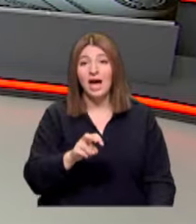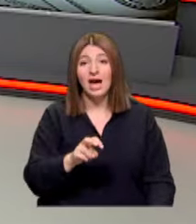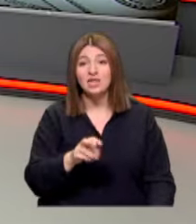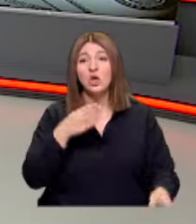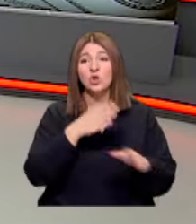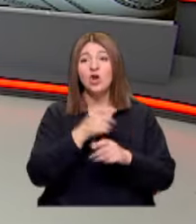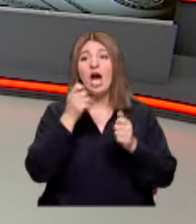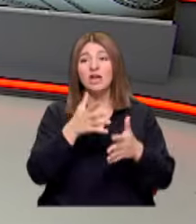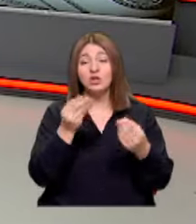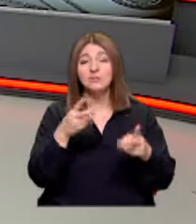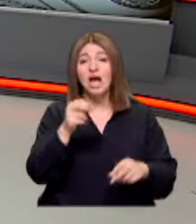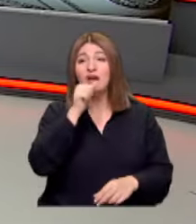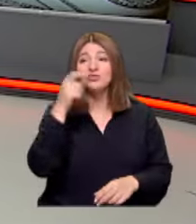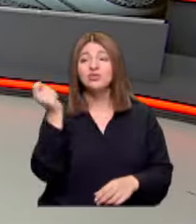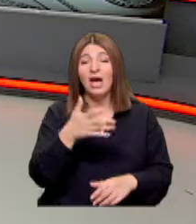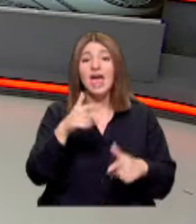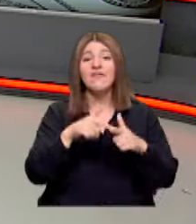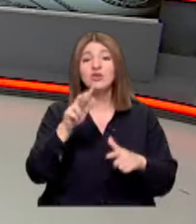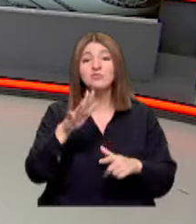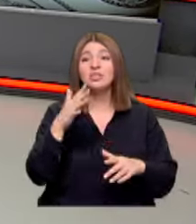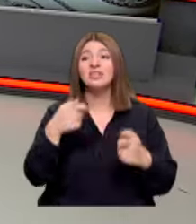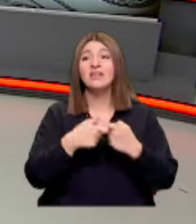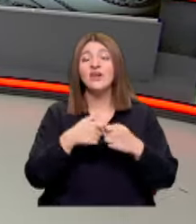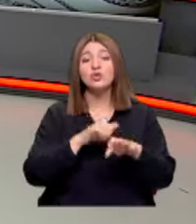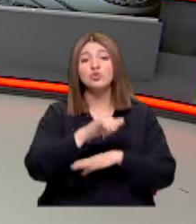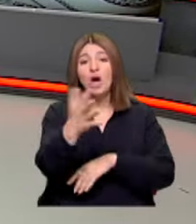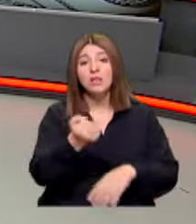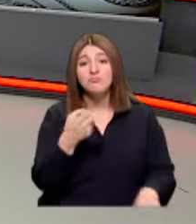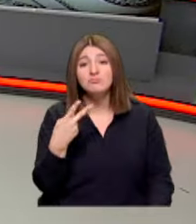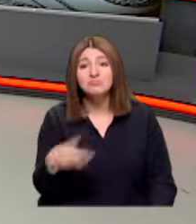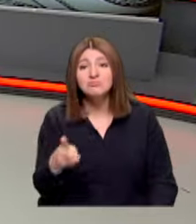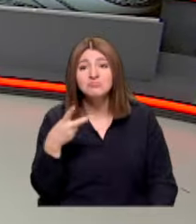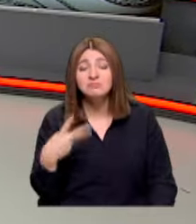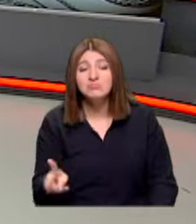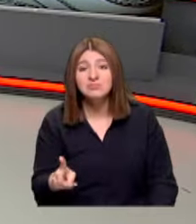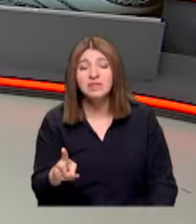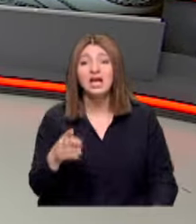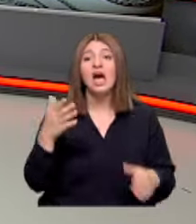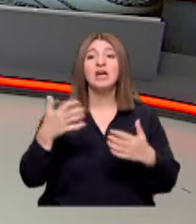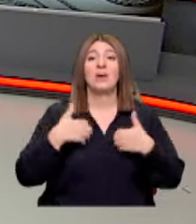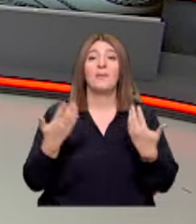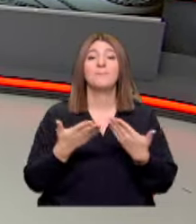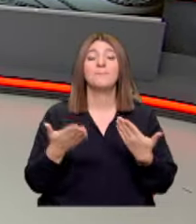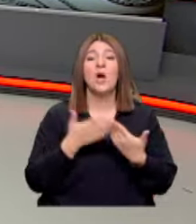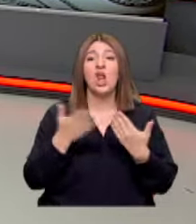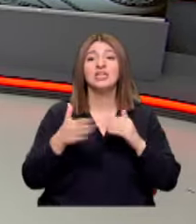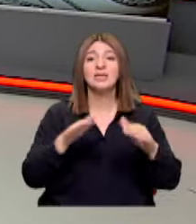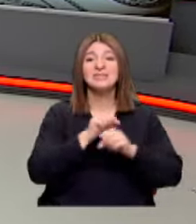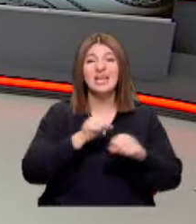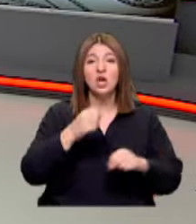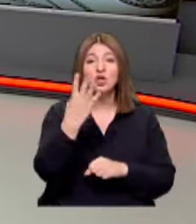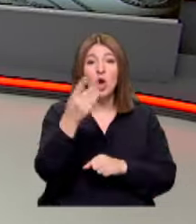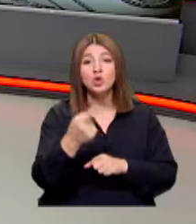doğru harcanabilseydi 600 adet F-35 savaş uçağı alabilirdik Kahramanmaraş depreminin